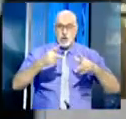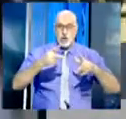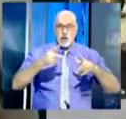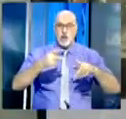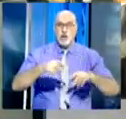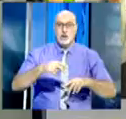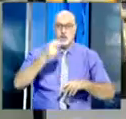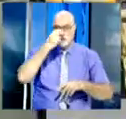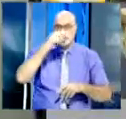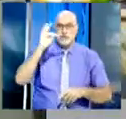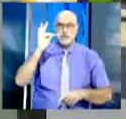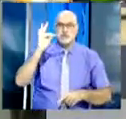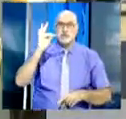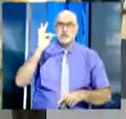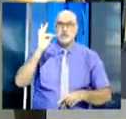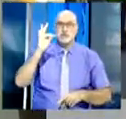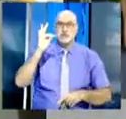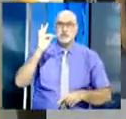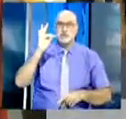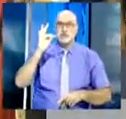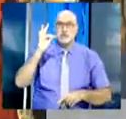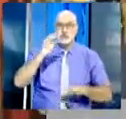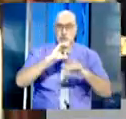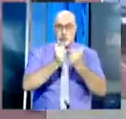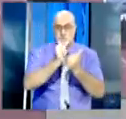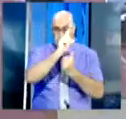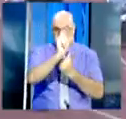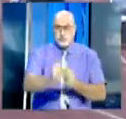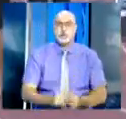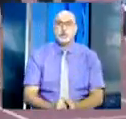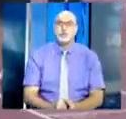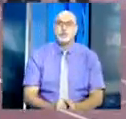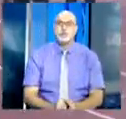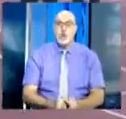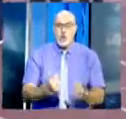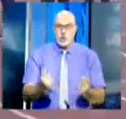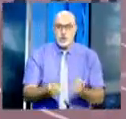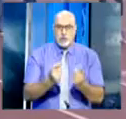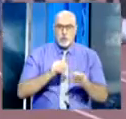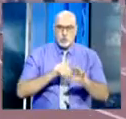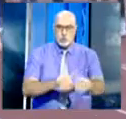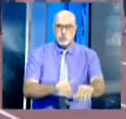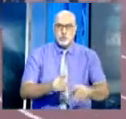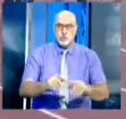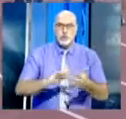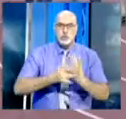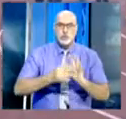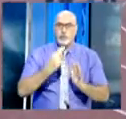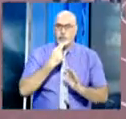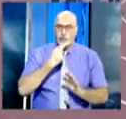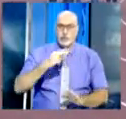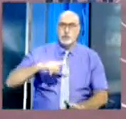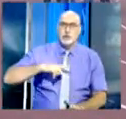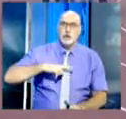الجولة الأخيرة من تصفيات كأس أمم إفريقيا التدريبات عرفت حضورا كامل التعداد على